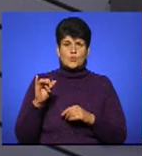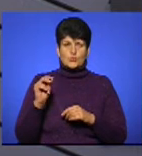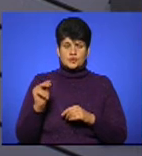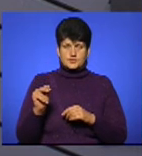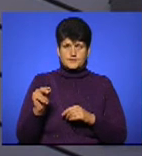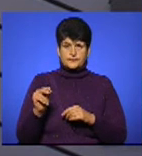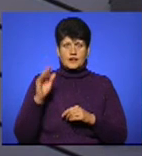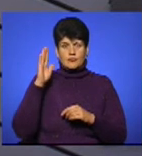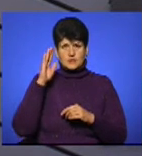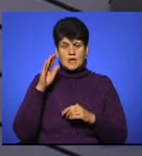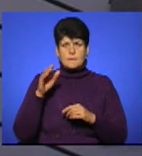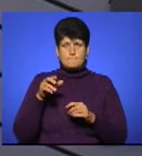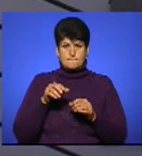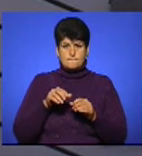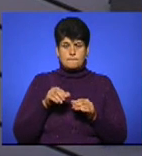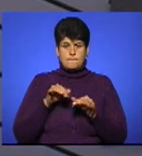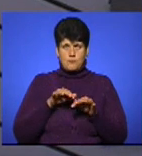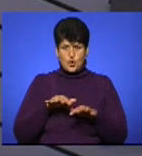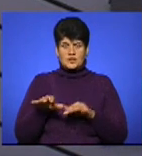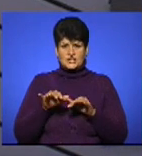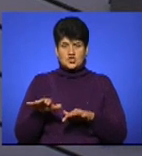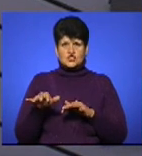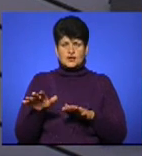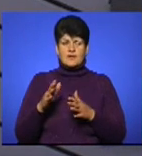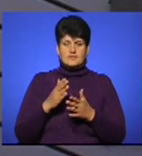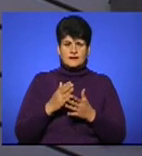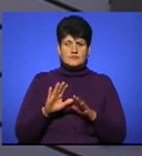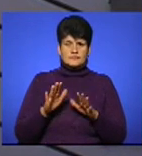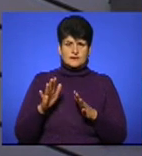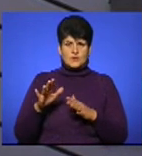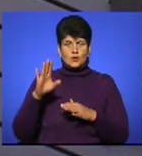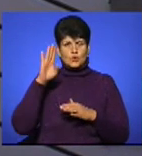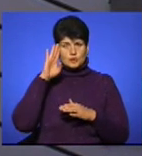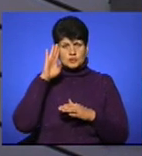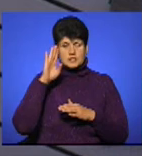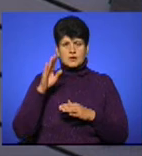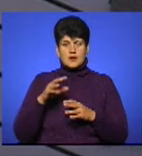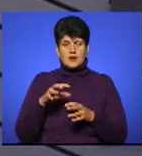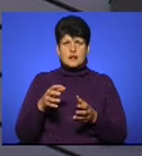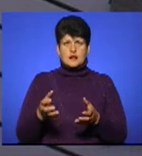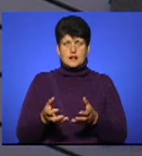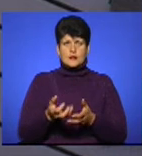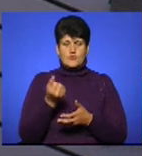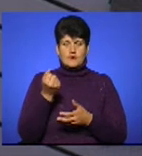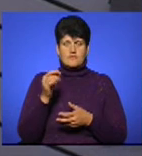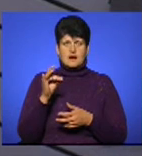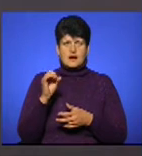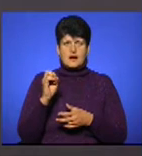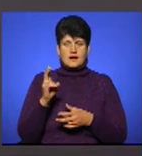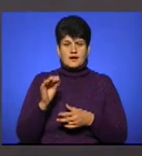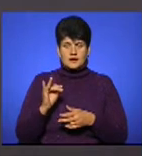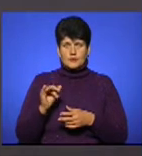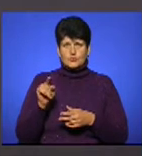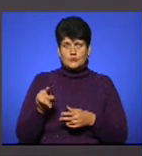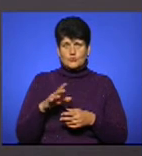протічна, але тим не менше. Хлопчина ловив раків, природні в нього були